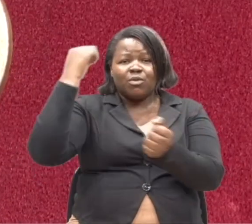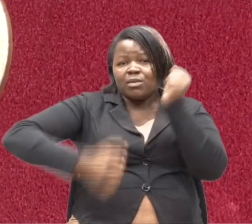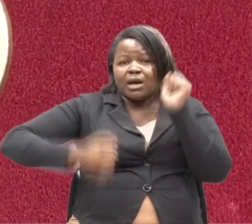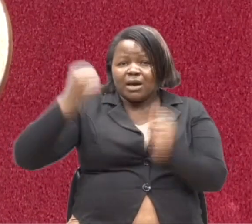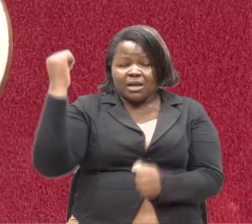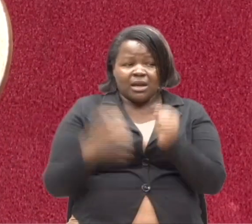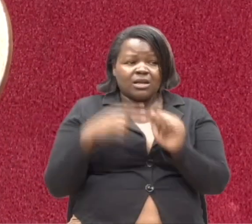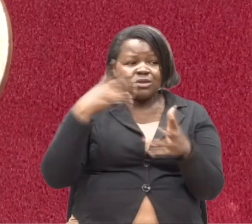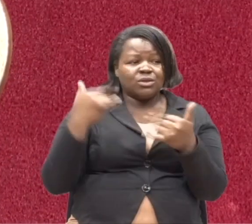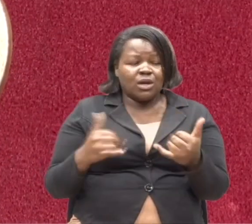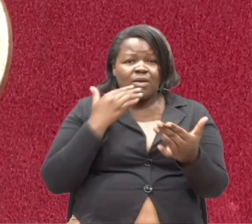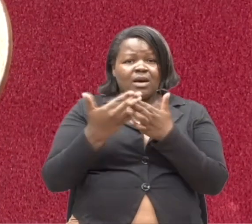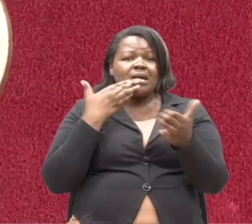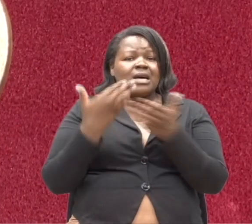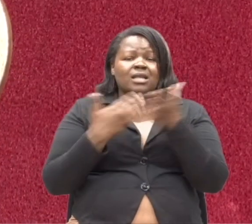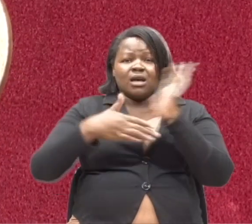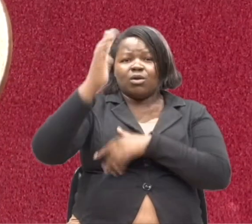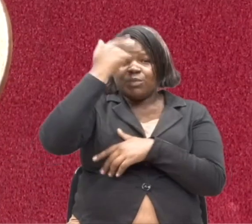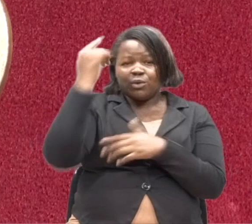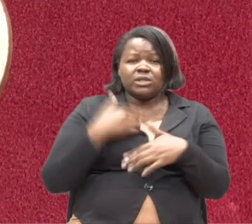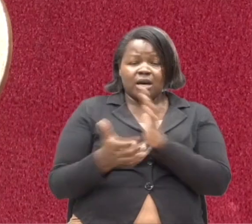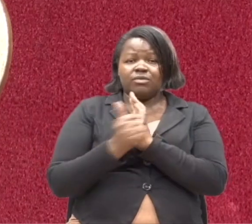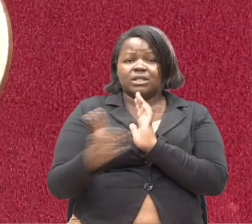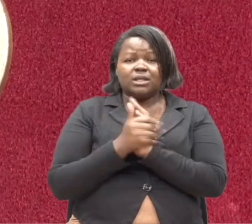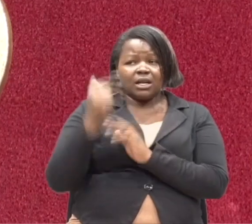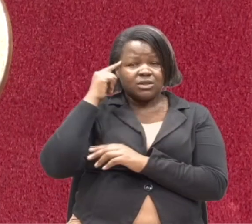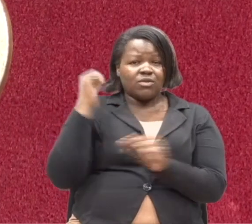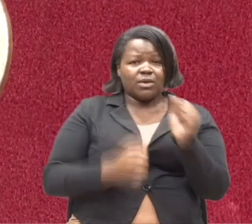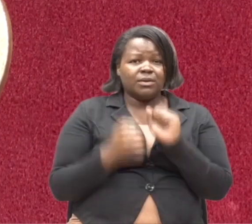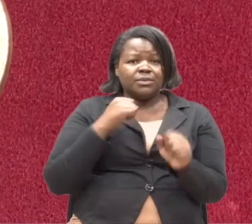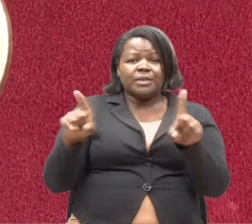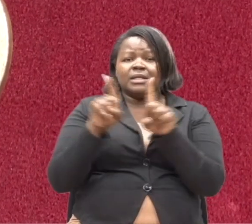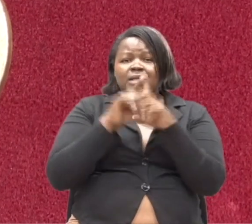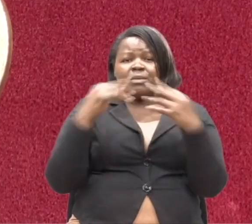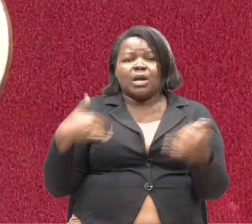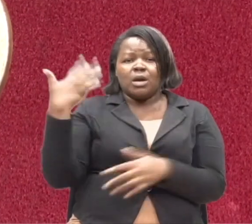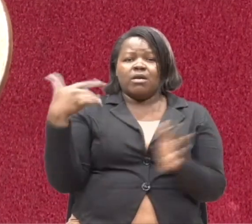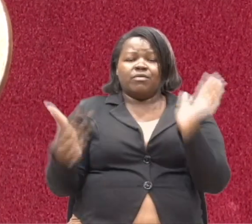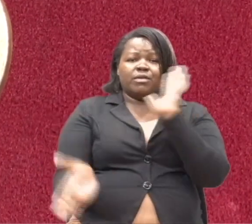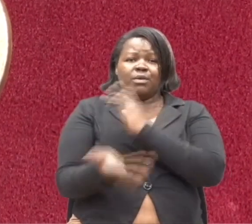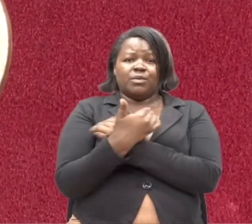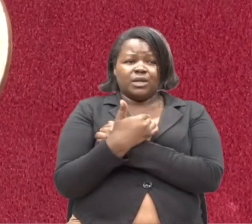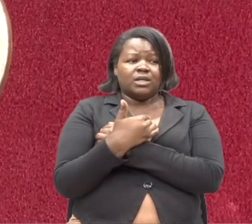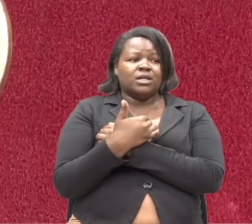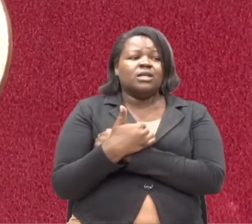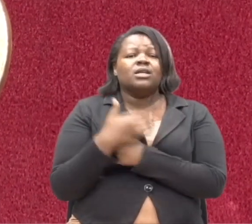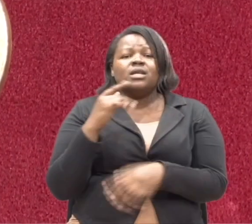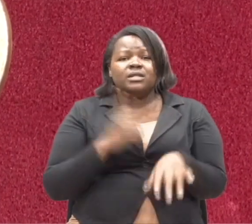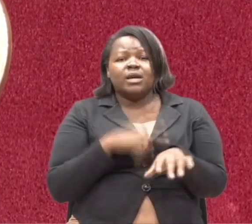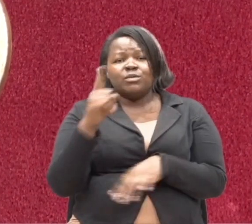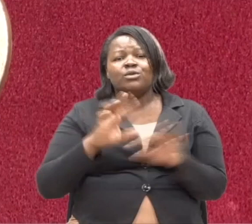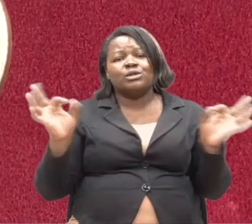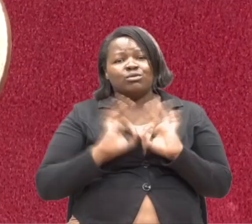ukimbiaji. Kwa hivyo na shukuru mungu ni natalanda hiya ukibiaji. Ambayo hata hivi sasa kila asubui. Ukinishanga.